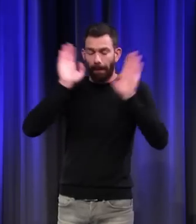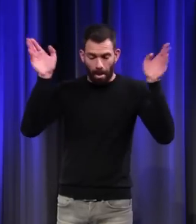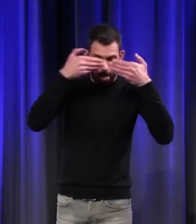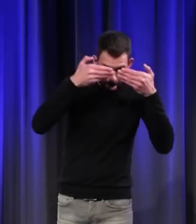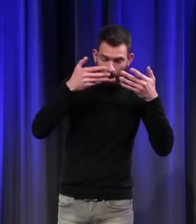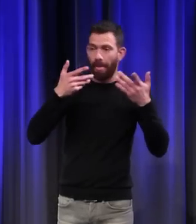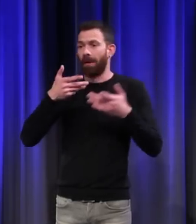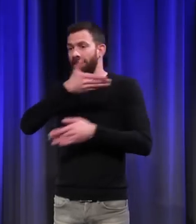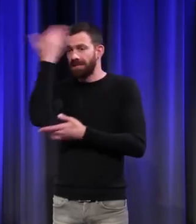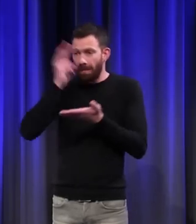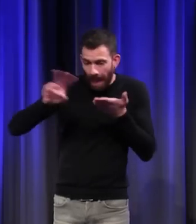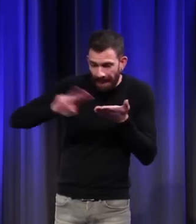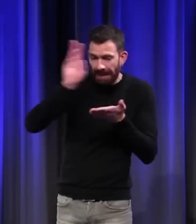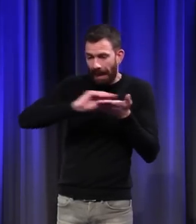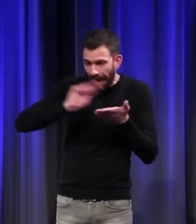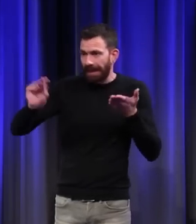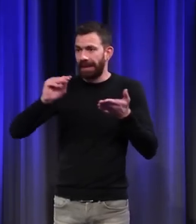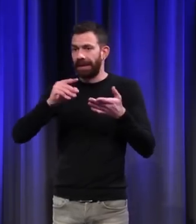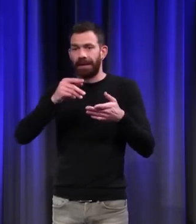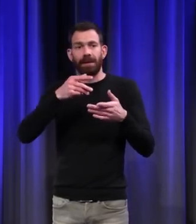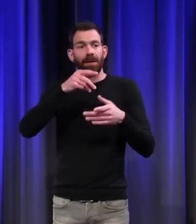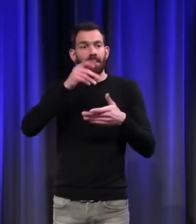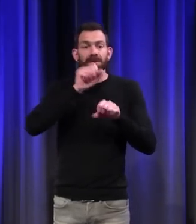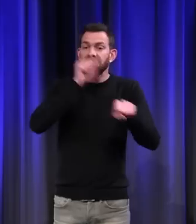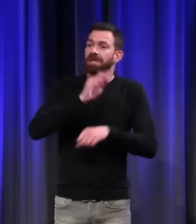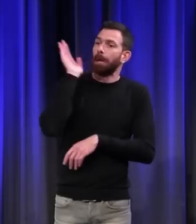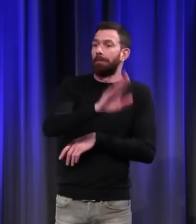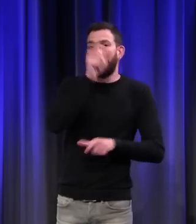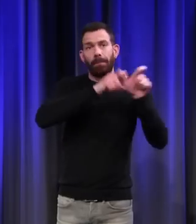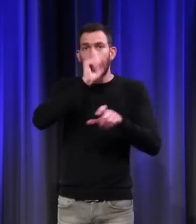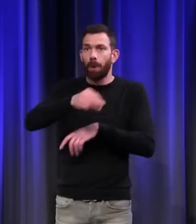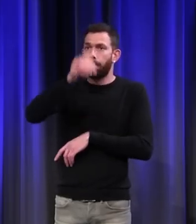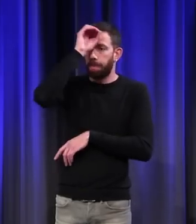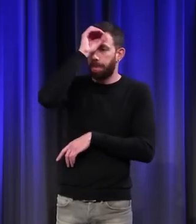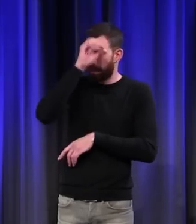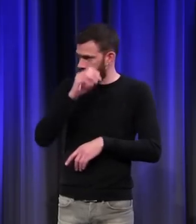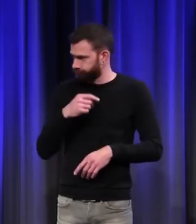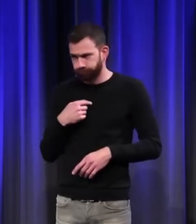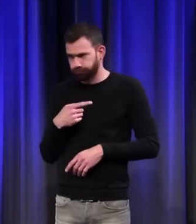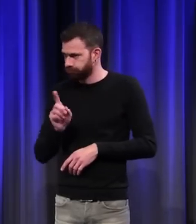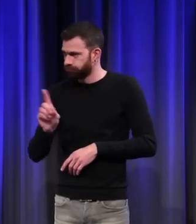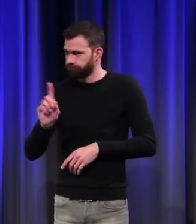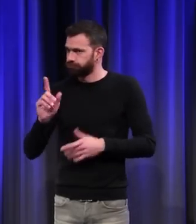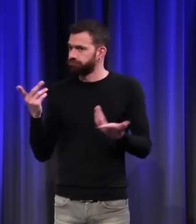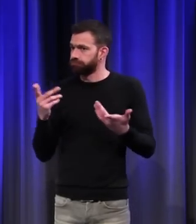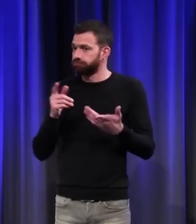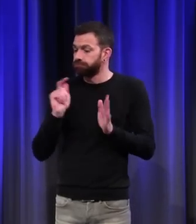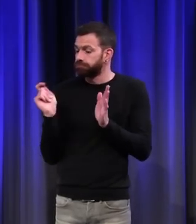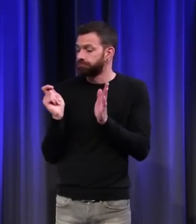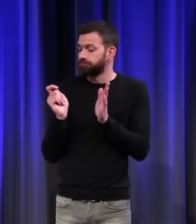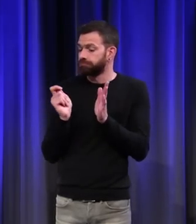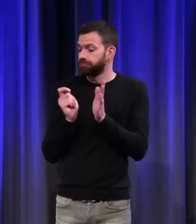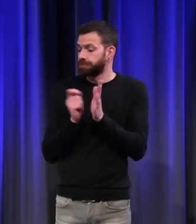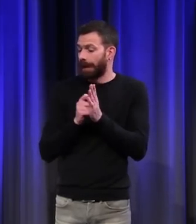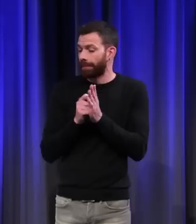siècles d'ignorance ». Là encore, ça n'est pas très pertinent. Quand l'imprimerie apparaît au milieu